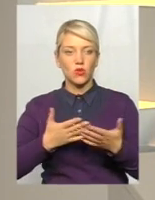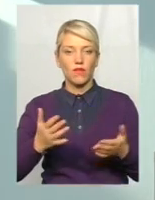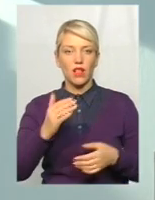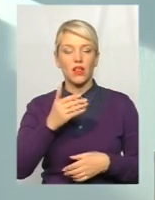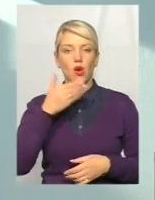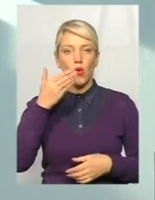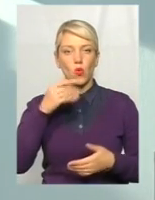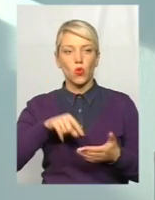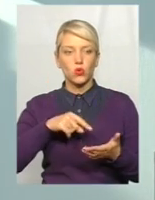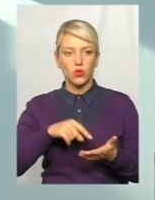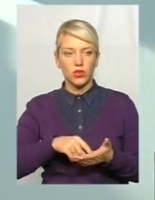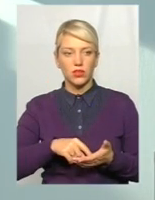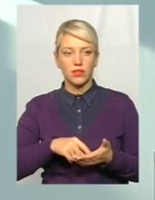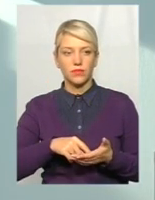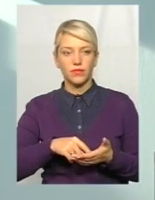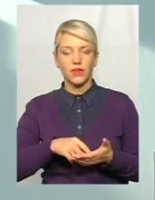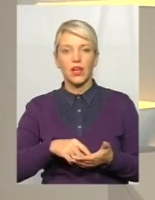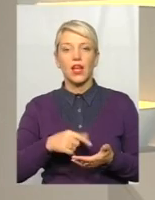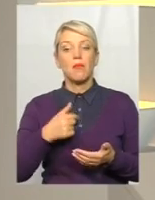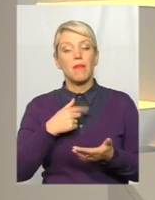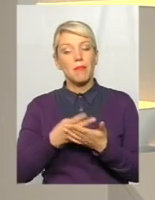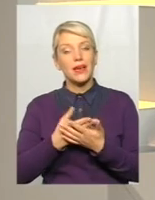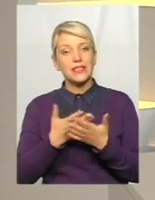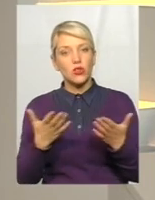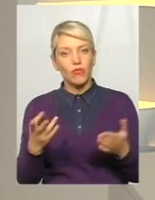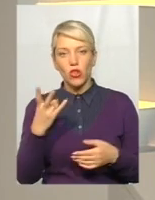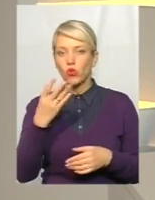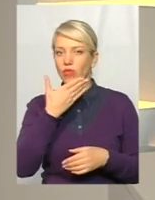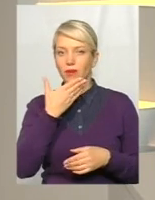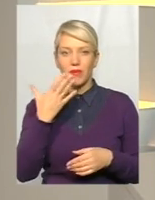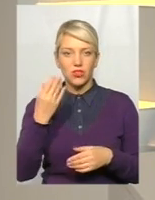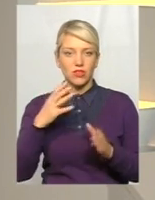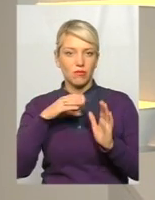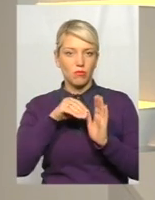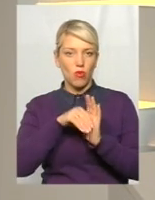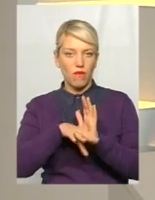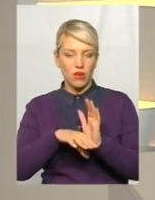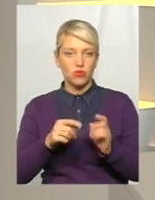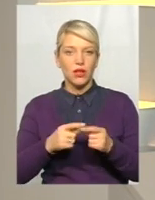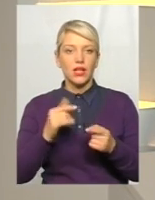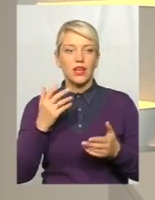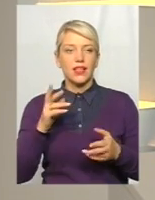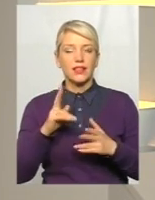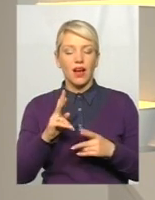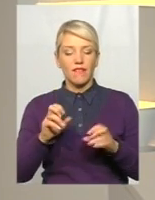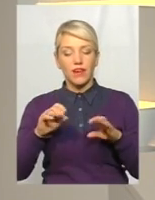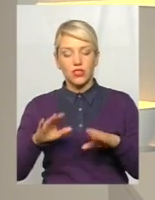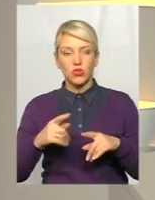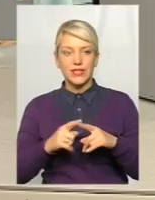Ужгороді, правильно? Презентували так, що не запроваджували. Ще, як взагалі вирішується оцей момент, буде